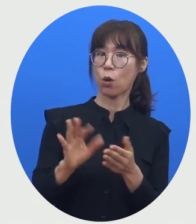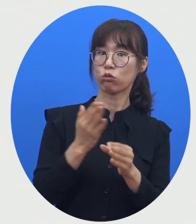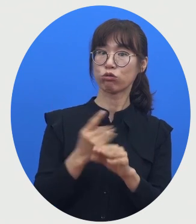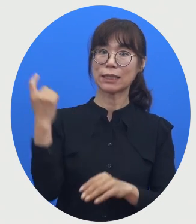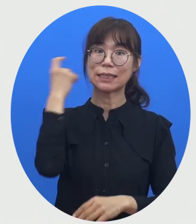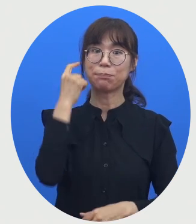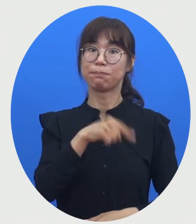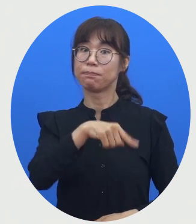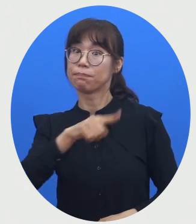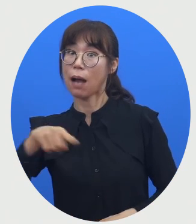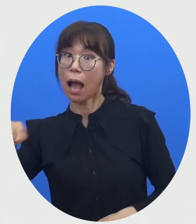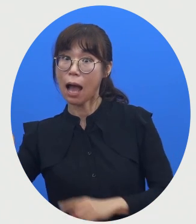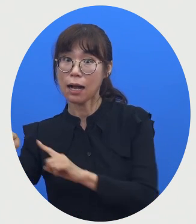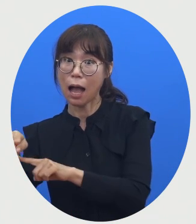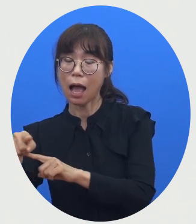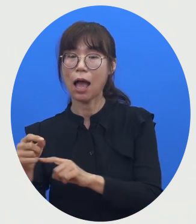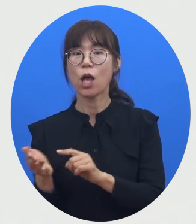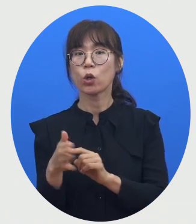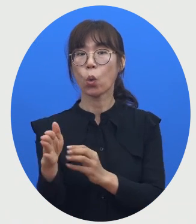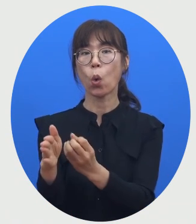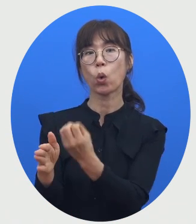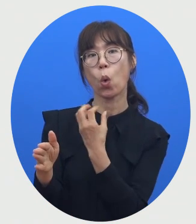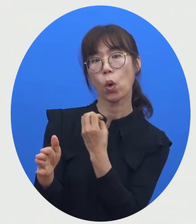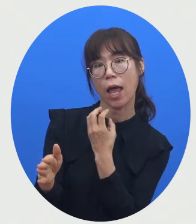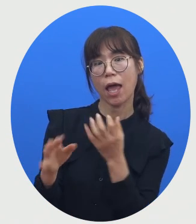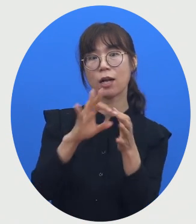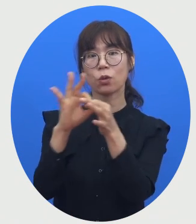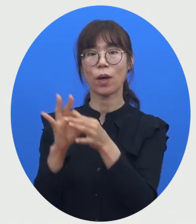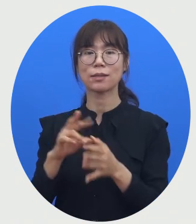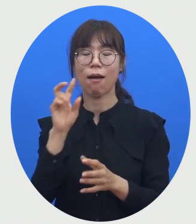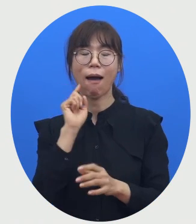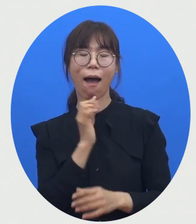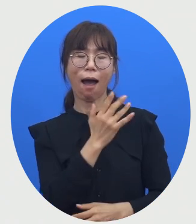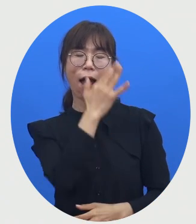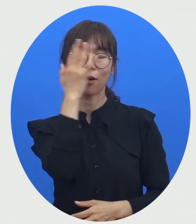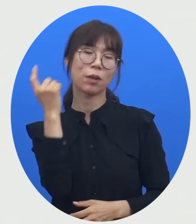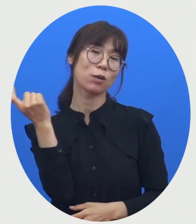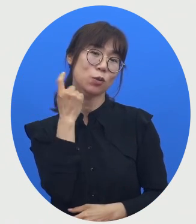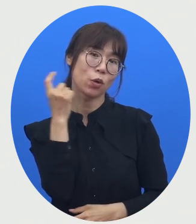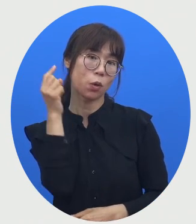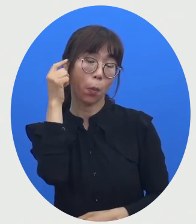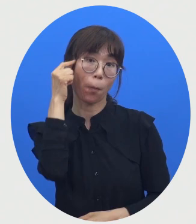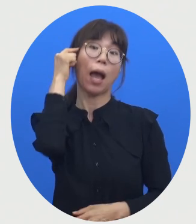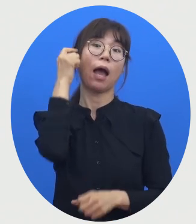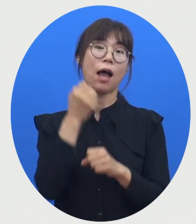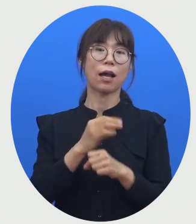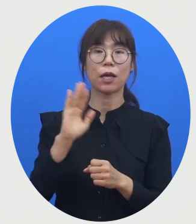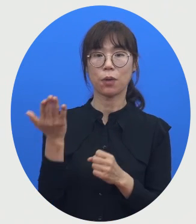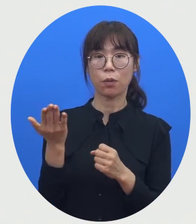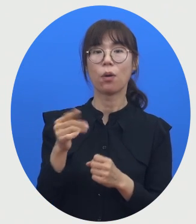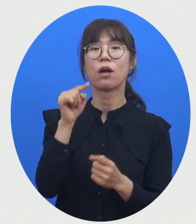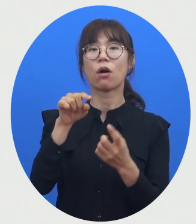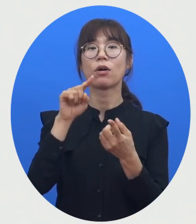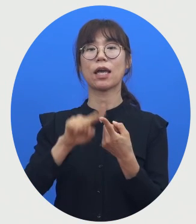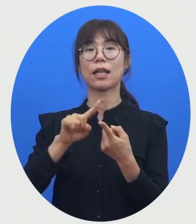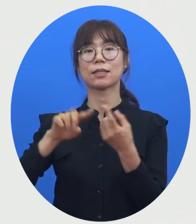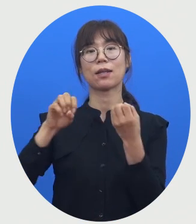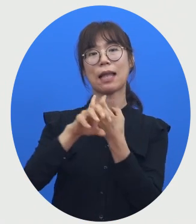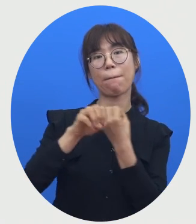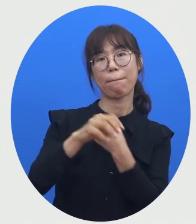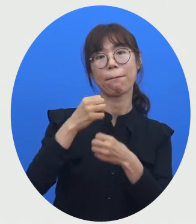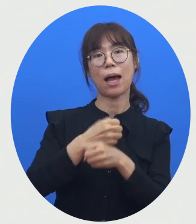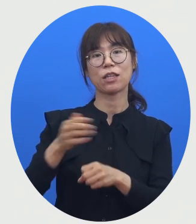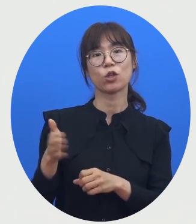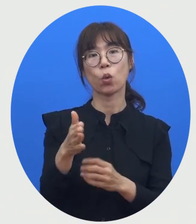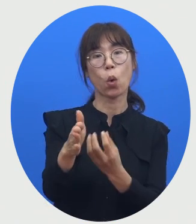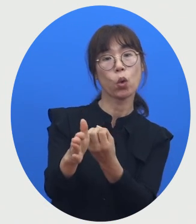음파가 돌고래에게는 아름다운 소리로 들려서 그것에 답신하는 돌고래가